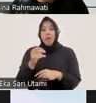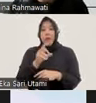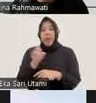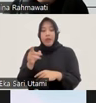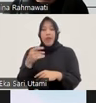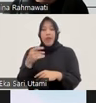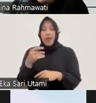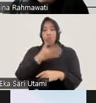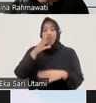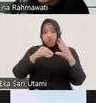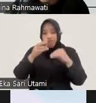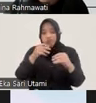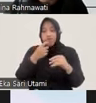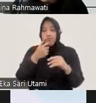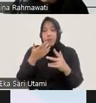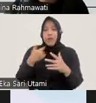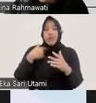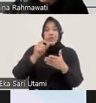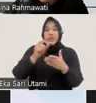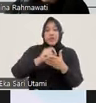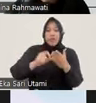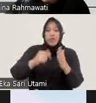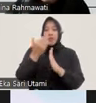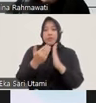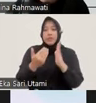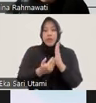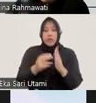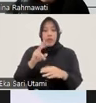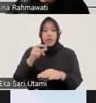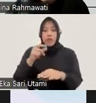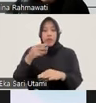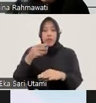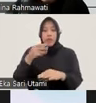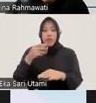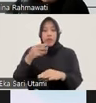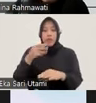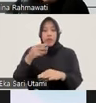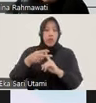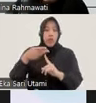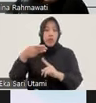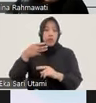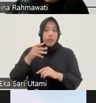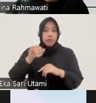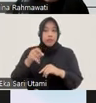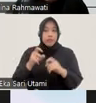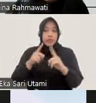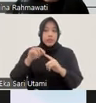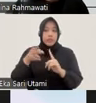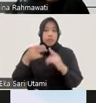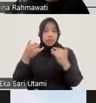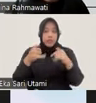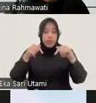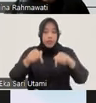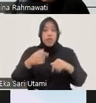terkait dengan catatan kebijakan restoratif justice di Indonesia saat ini dan ini publikasi-publikasinya yang bisa